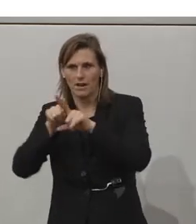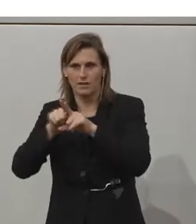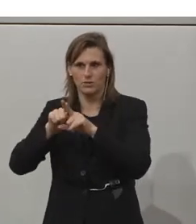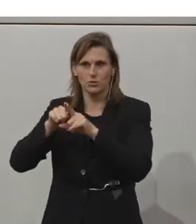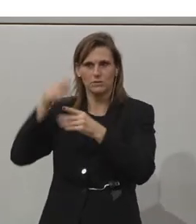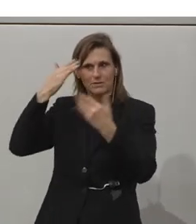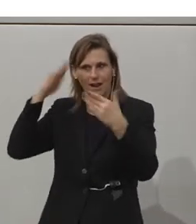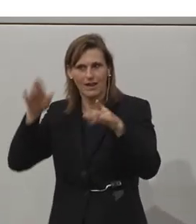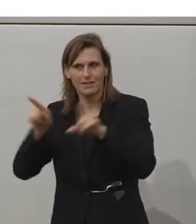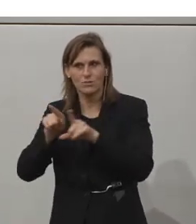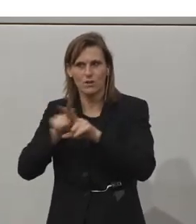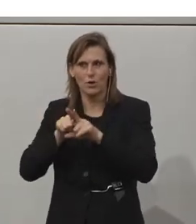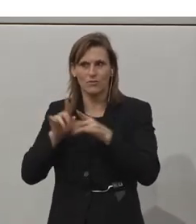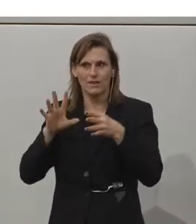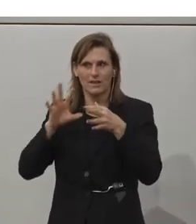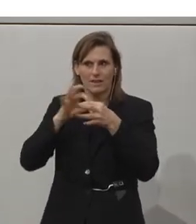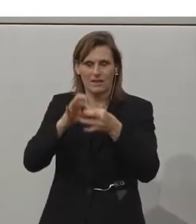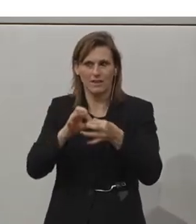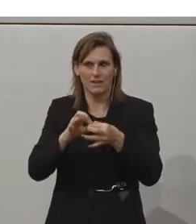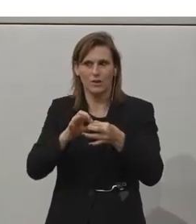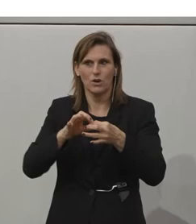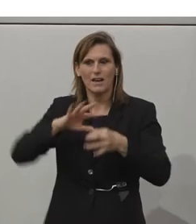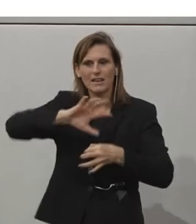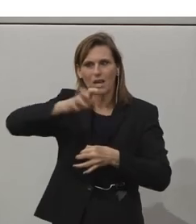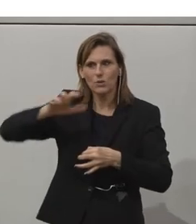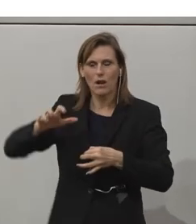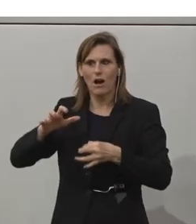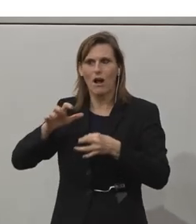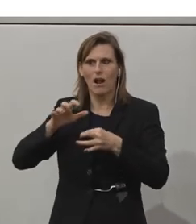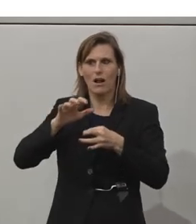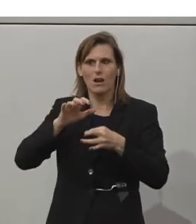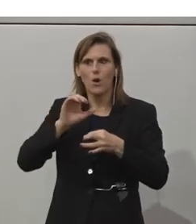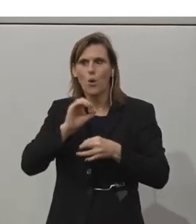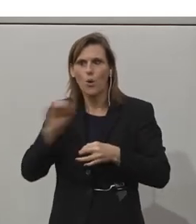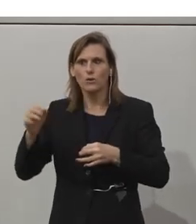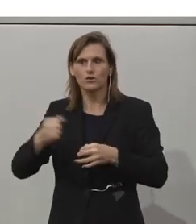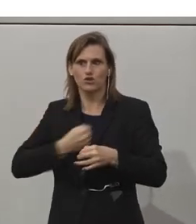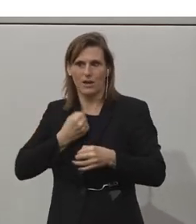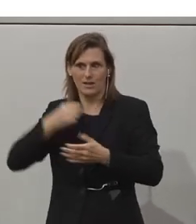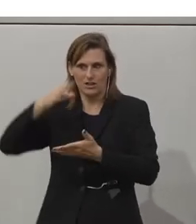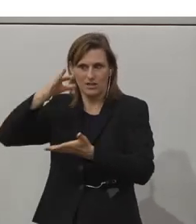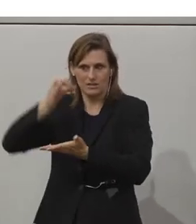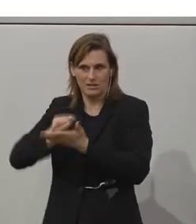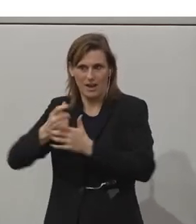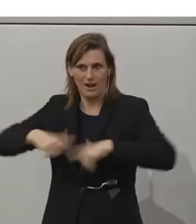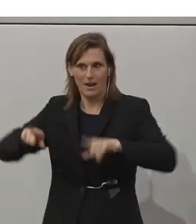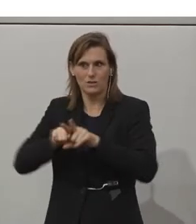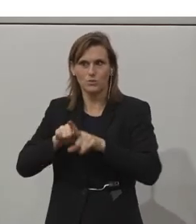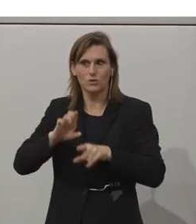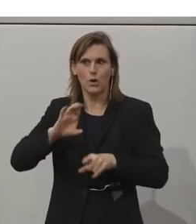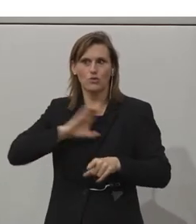Kooperationsprojekt der Liederregion und Regionalentwicklungsagentur Oststeirisches Kernland und der Chance B Gruppe.